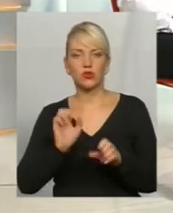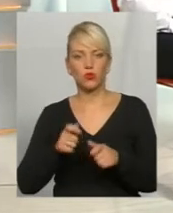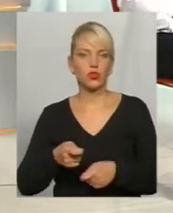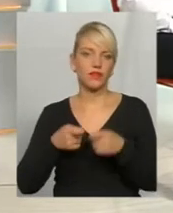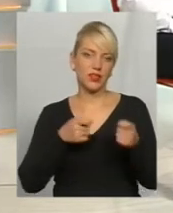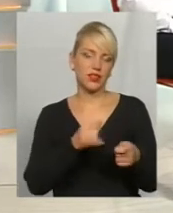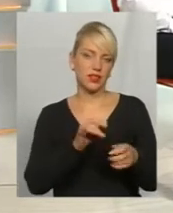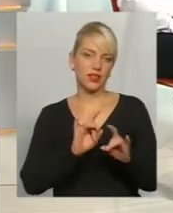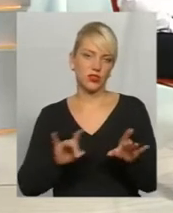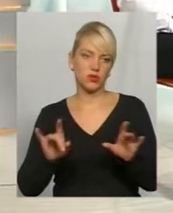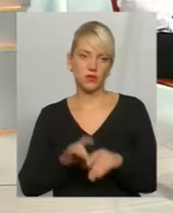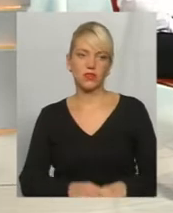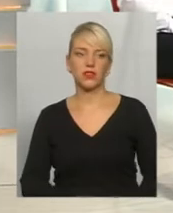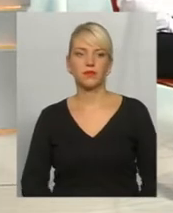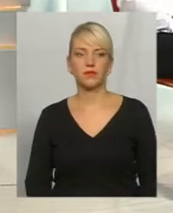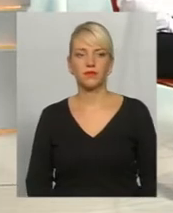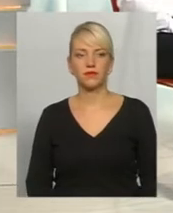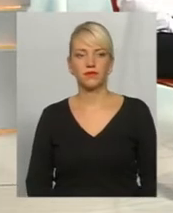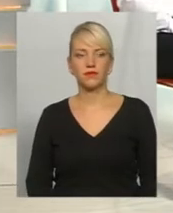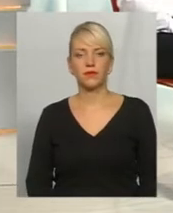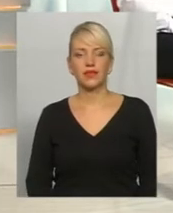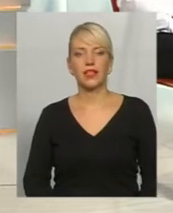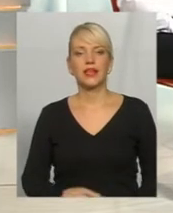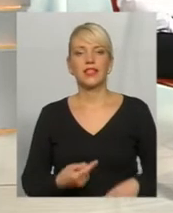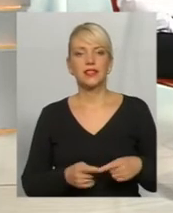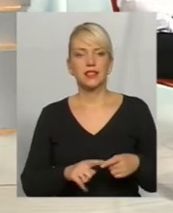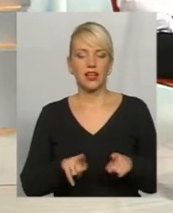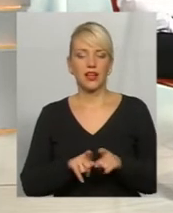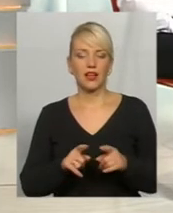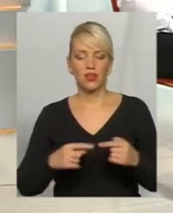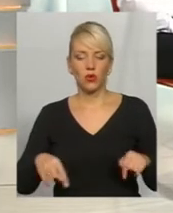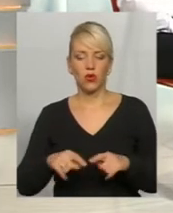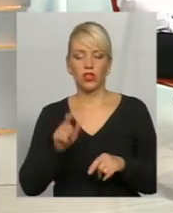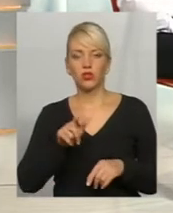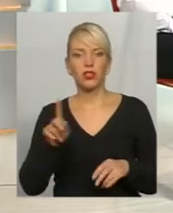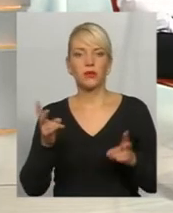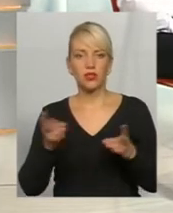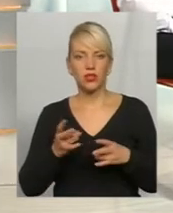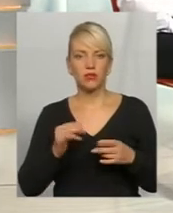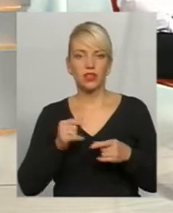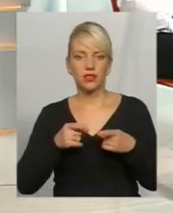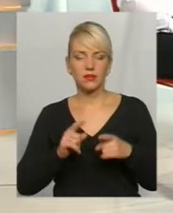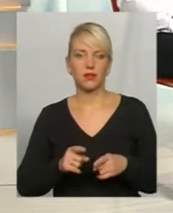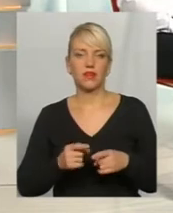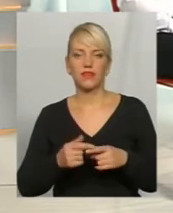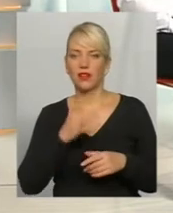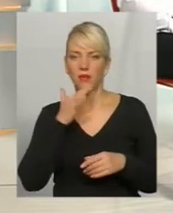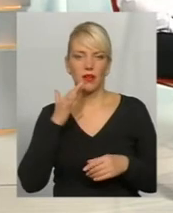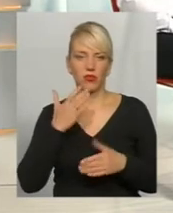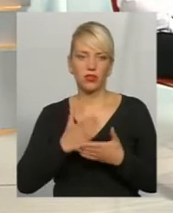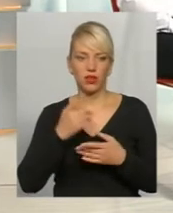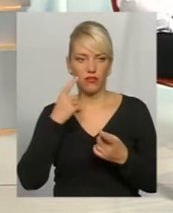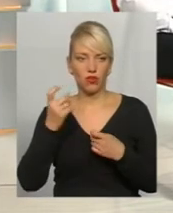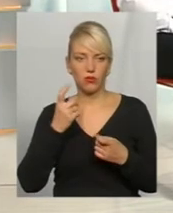розповісти. Чи ще щось. Це просто категорія людей, яким також потрібно, які насправді не так багато інформації